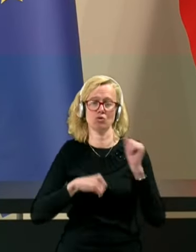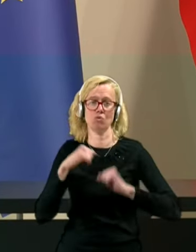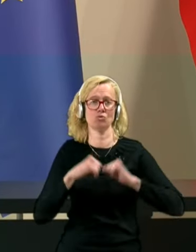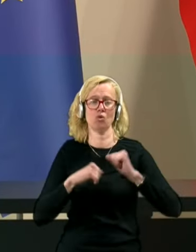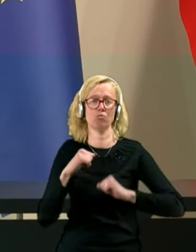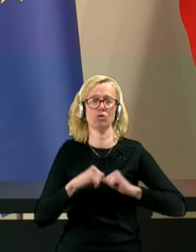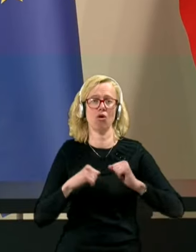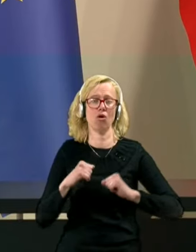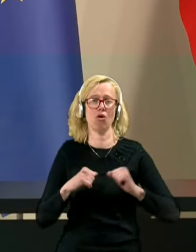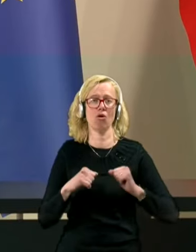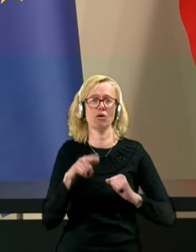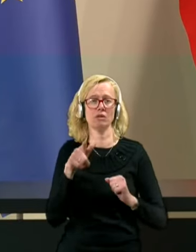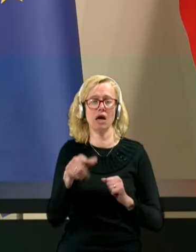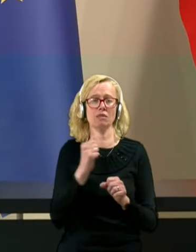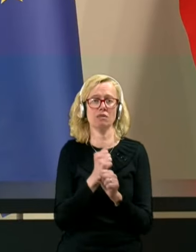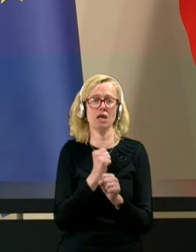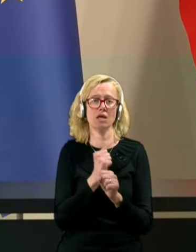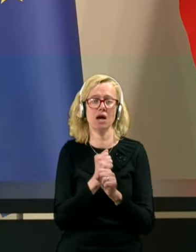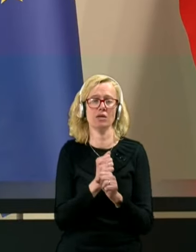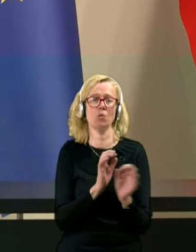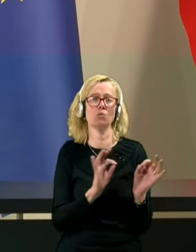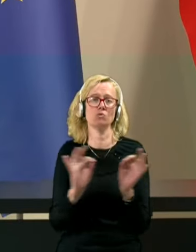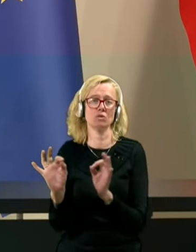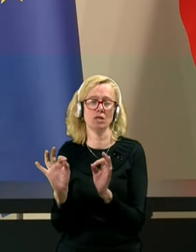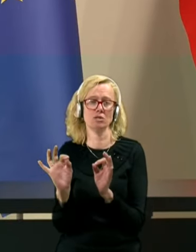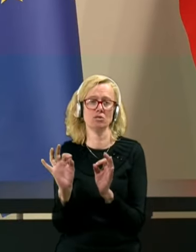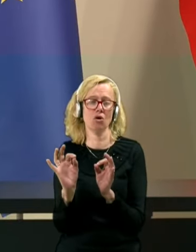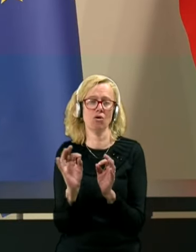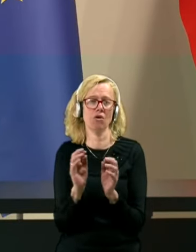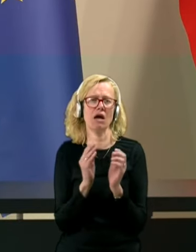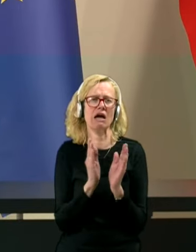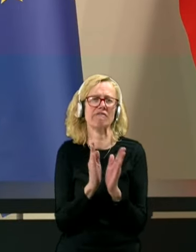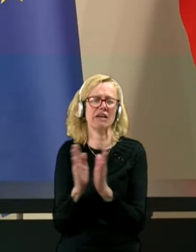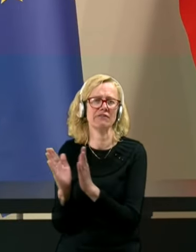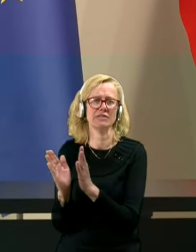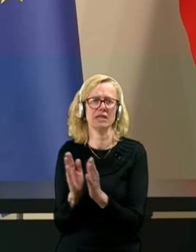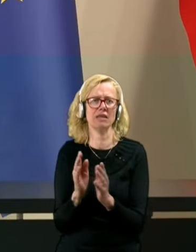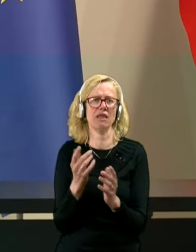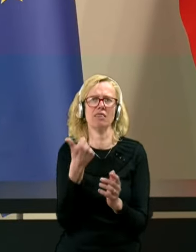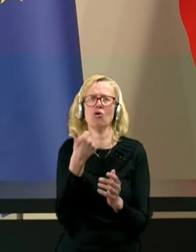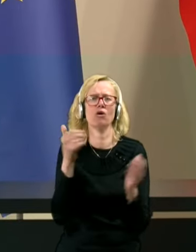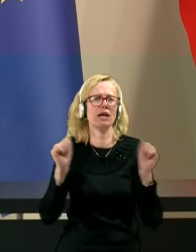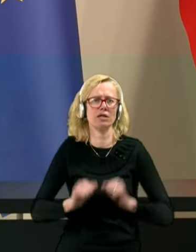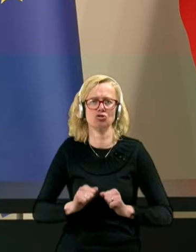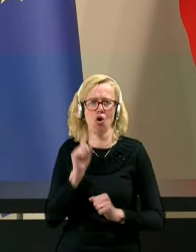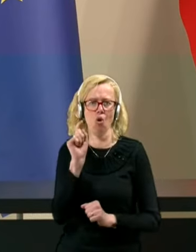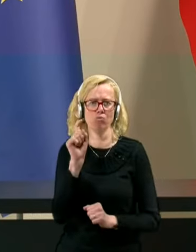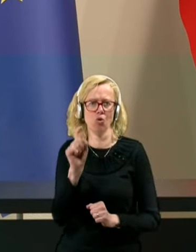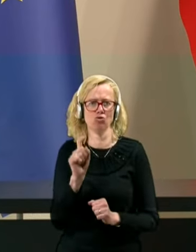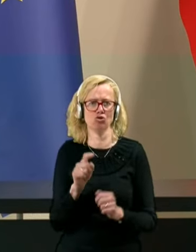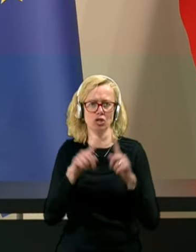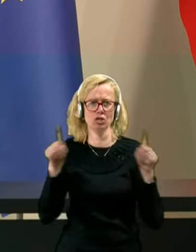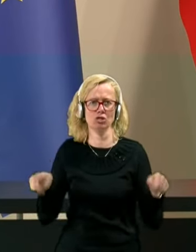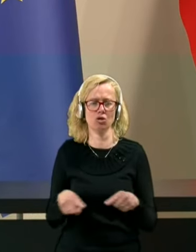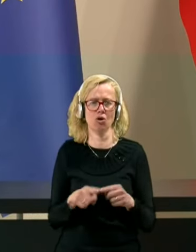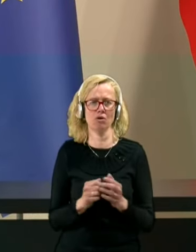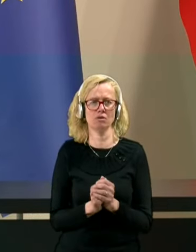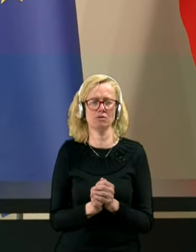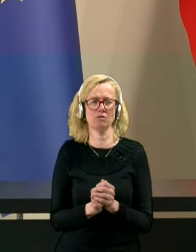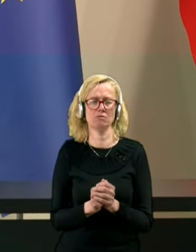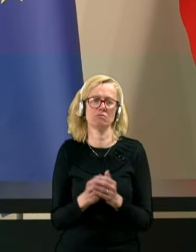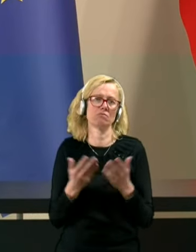tega dejanja ustrezno kvalificirati z neko resno obtožnico. Torej zelo